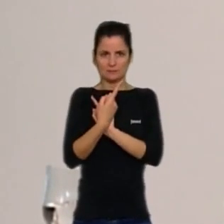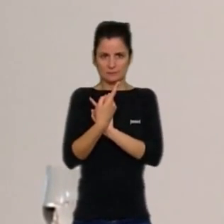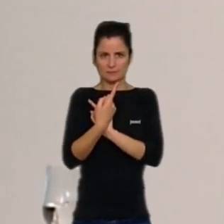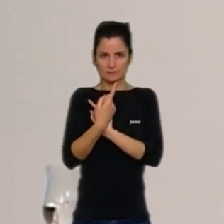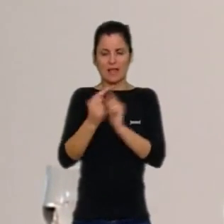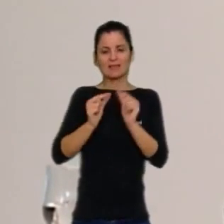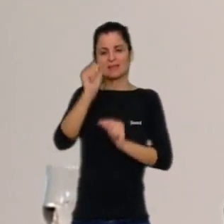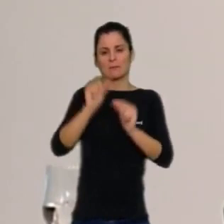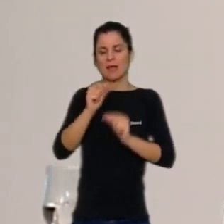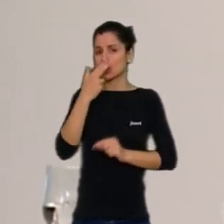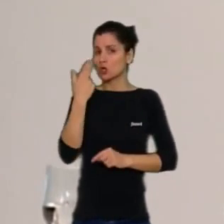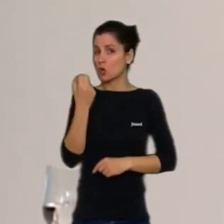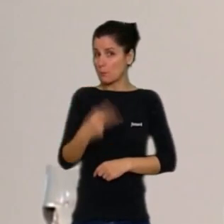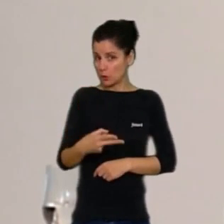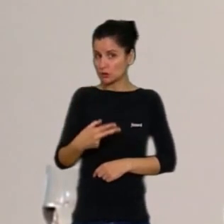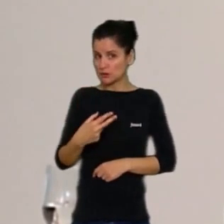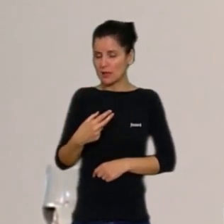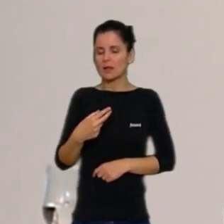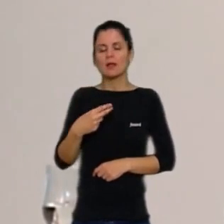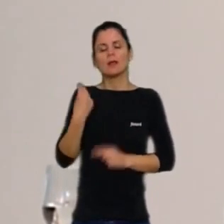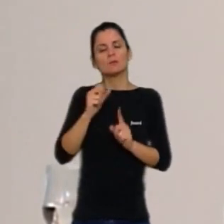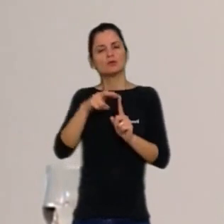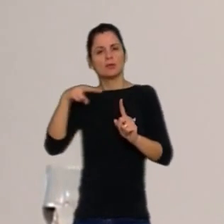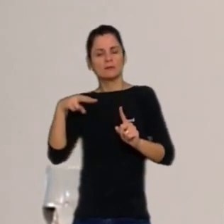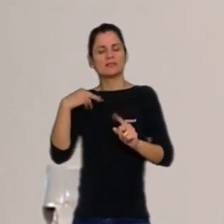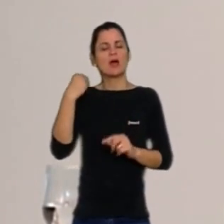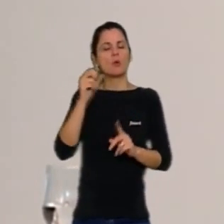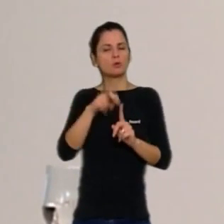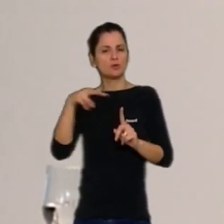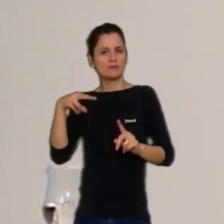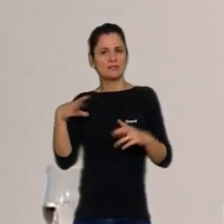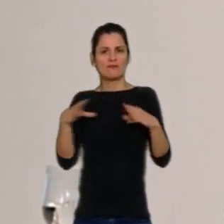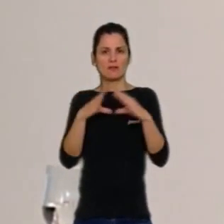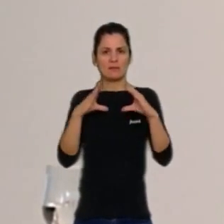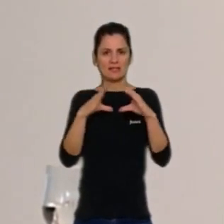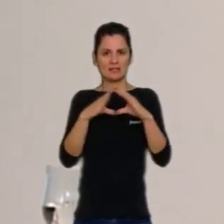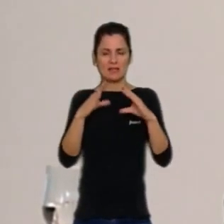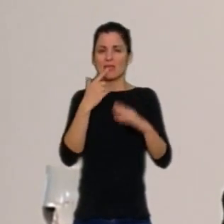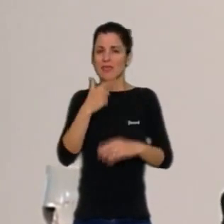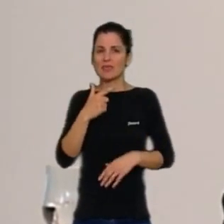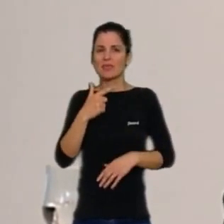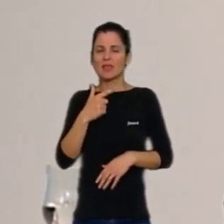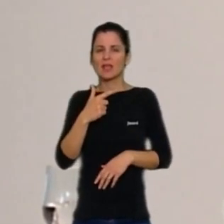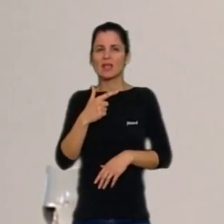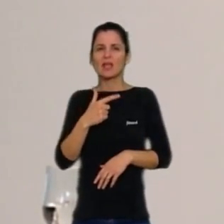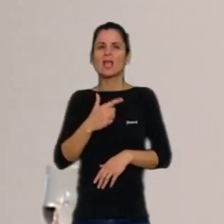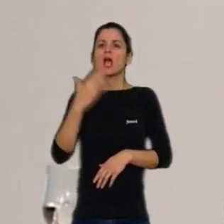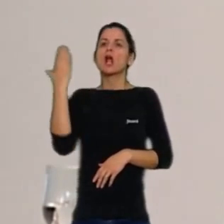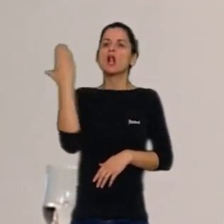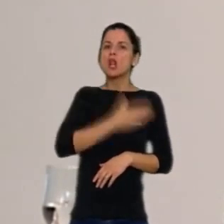La frase seria correcta, des del meu punt de vista, des del punt de vista feminista, si diguera los tamaños importan.